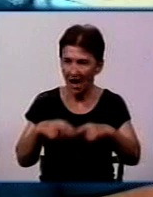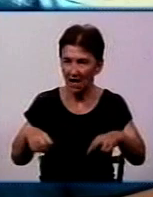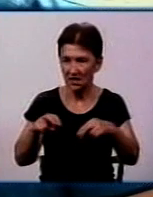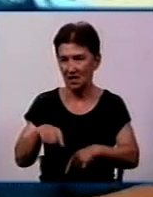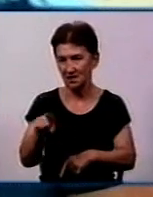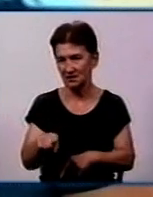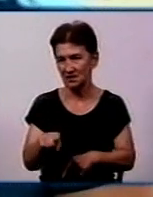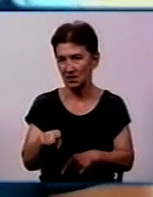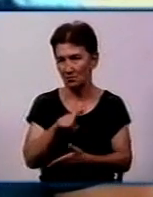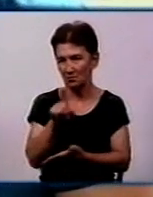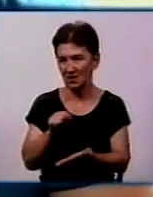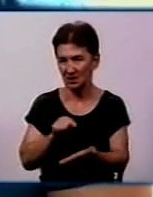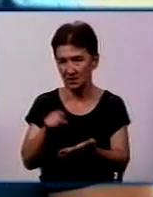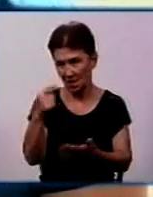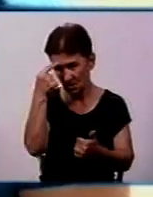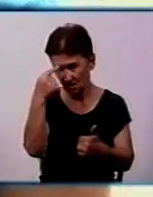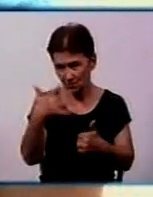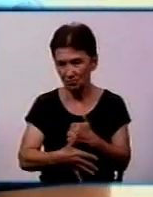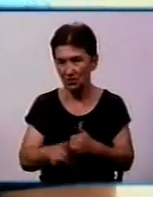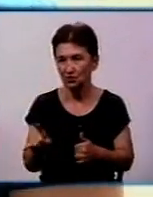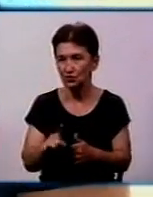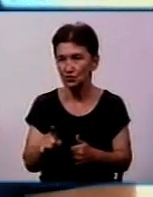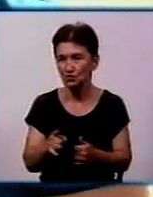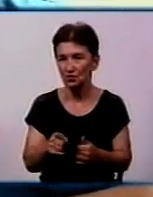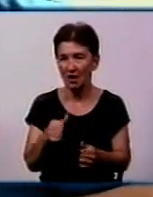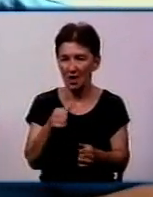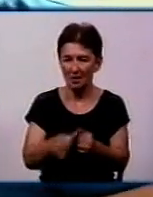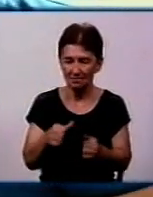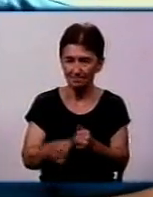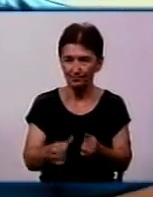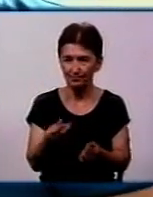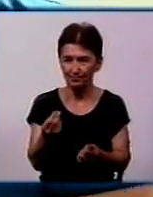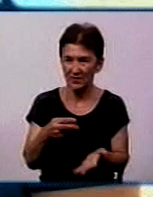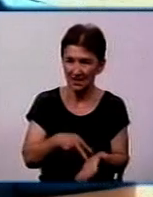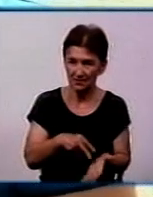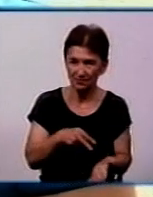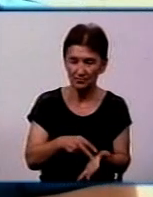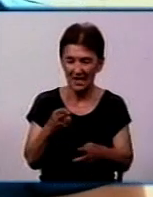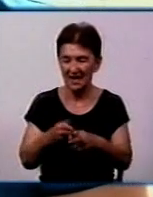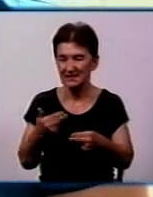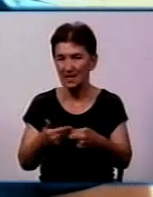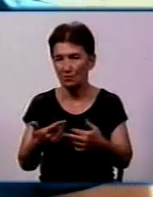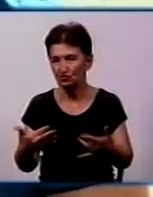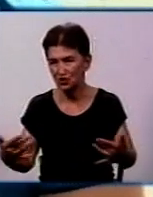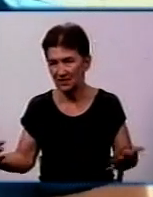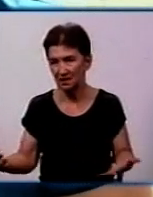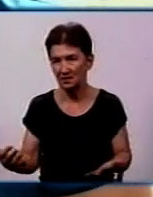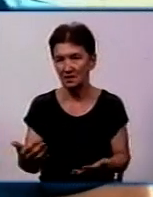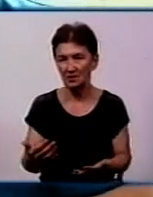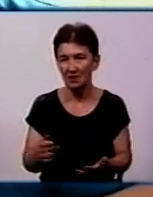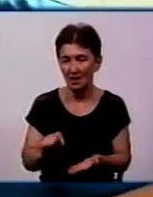а ми всі розуміємо, що вартість, що на паливно-мастильні, що на запчастини до транспортних засобів